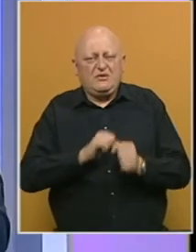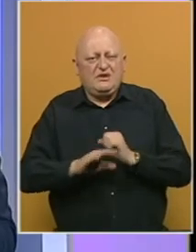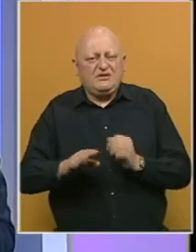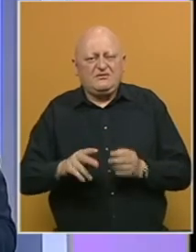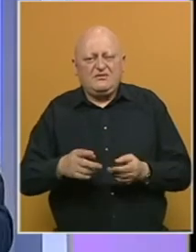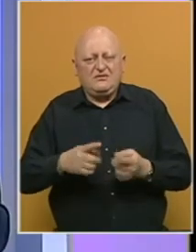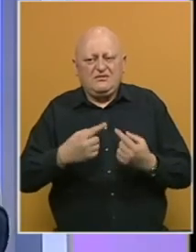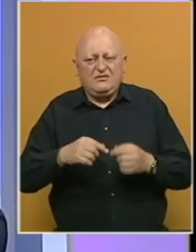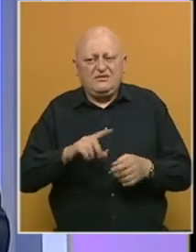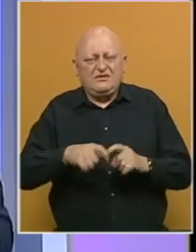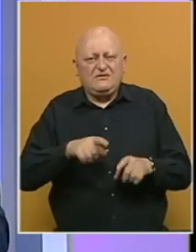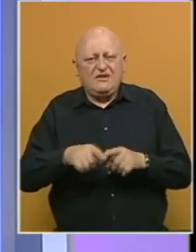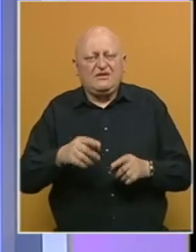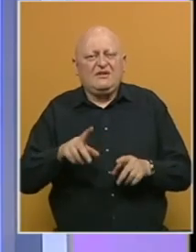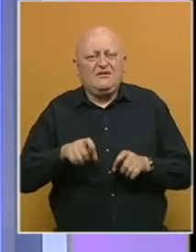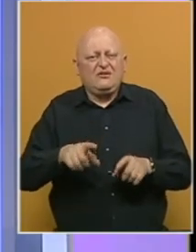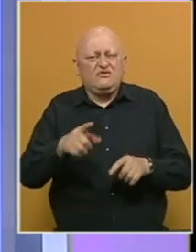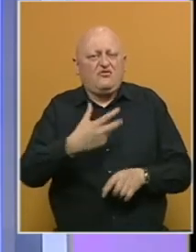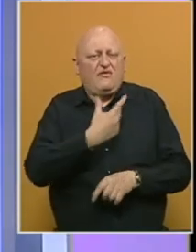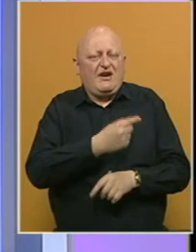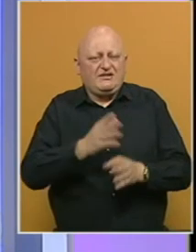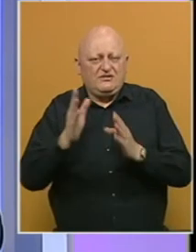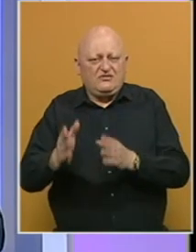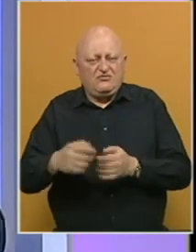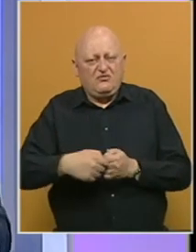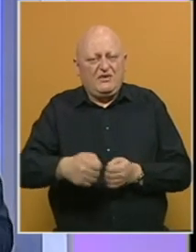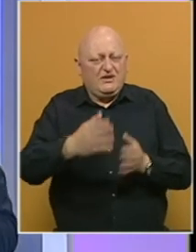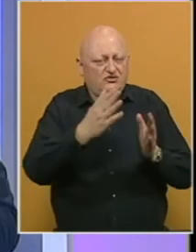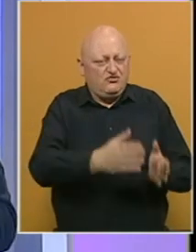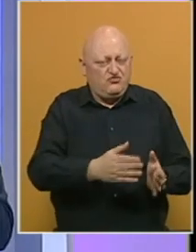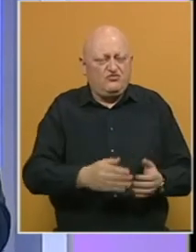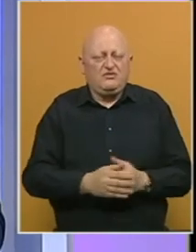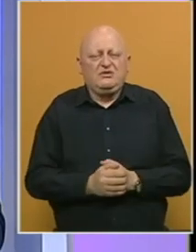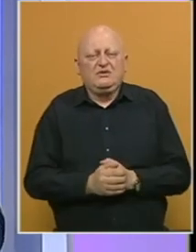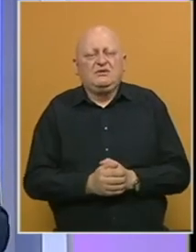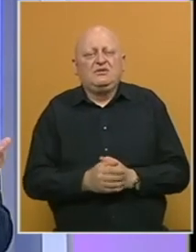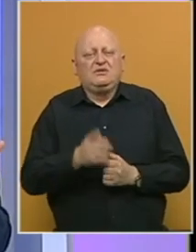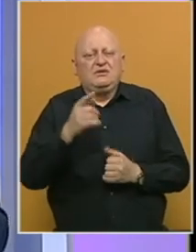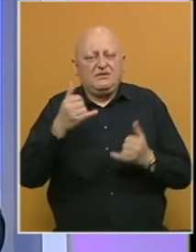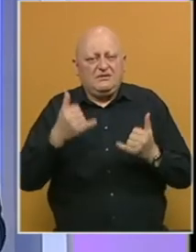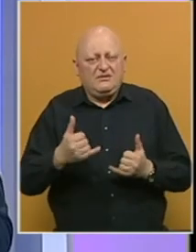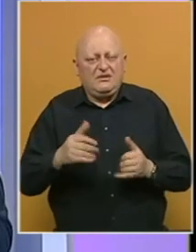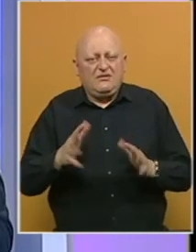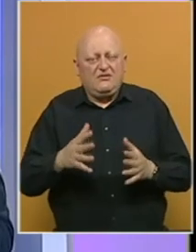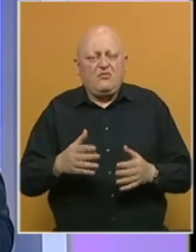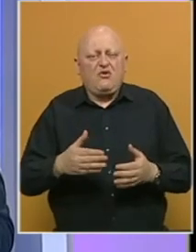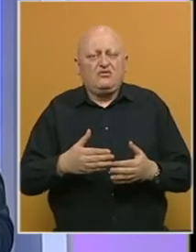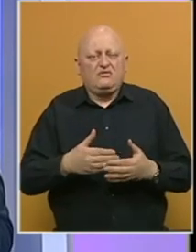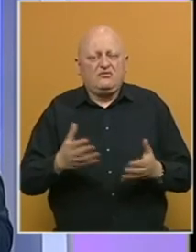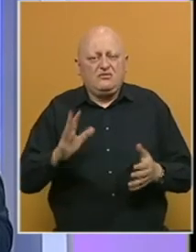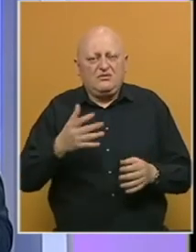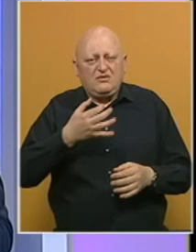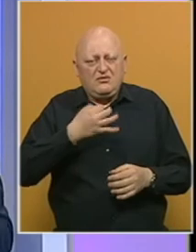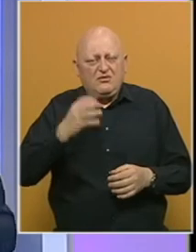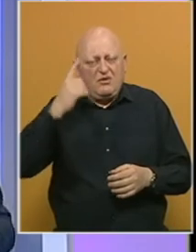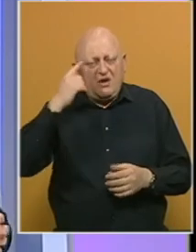Stvari je ista, virus je tu, vakcine su tu, mjere su tu. Sada je možda javnost i liderima mnogo